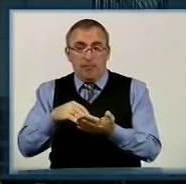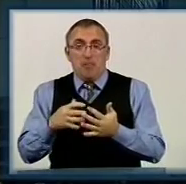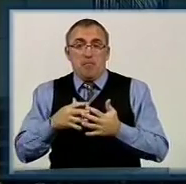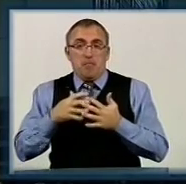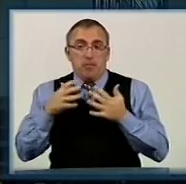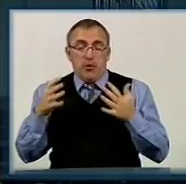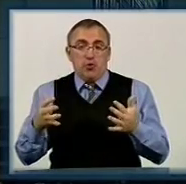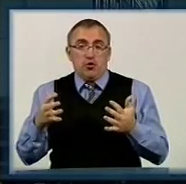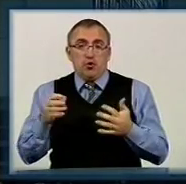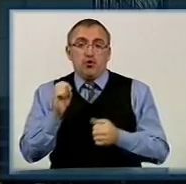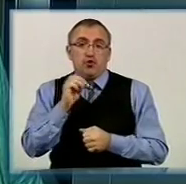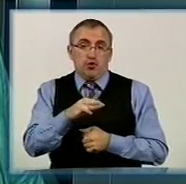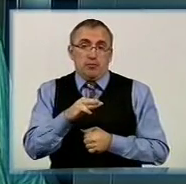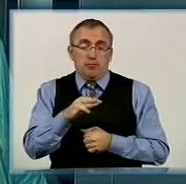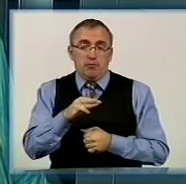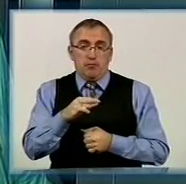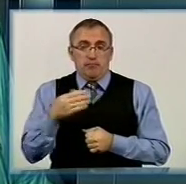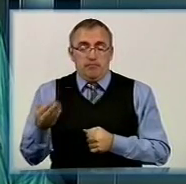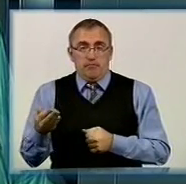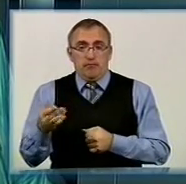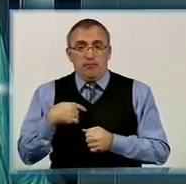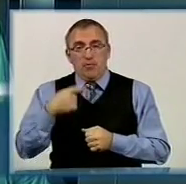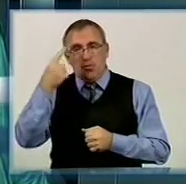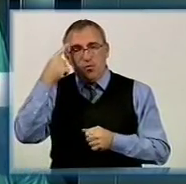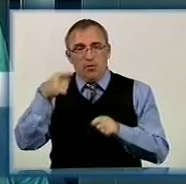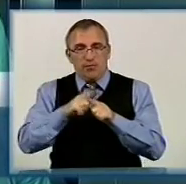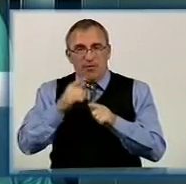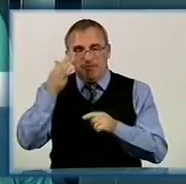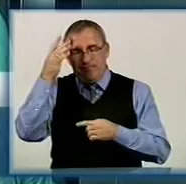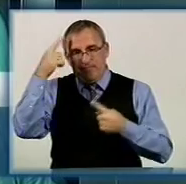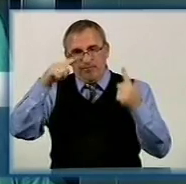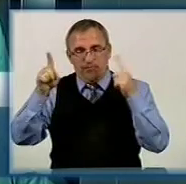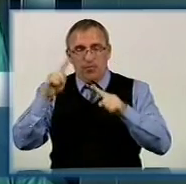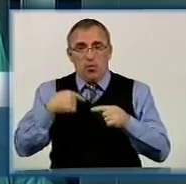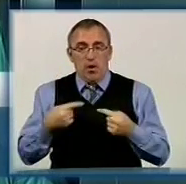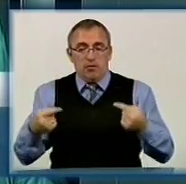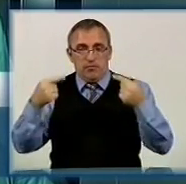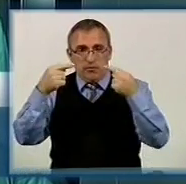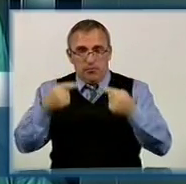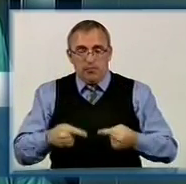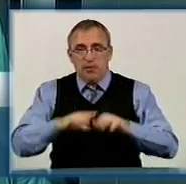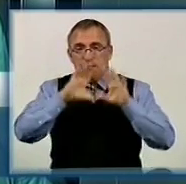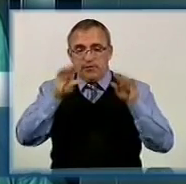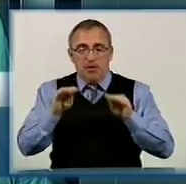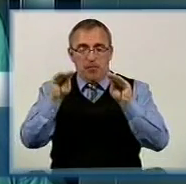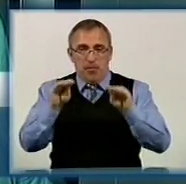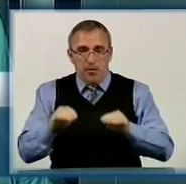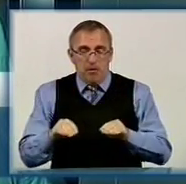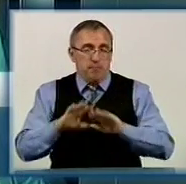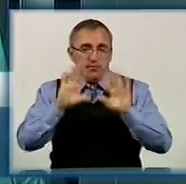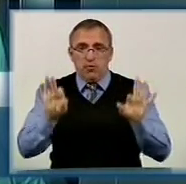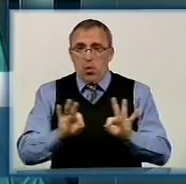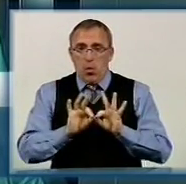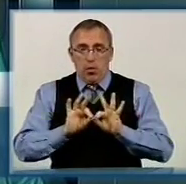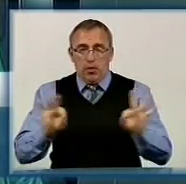ніж на 100 голосів. Думаю, що все надумано, тому що у нас зійшлися з першого разу. Всі протоколи, всі були відмічні,